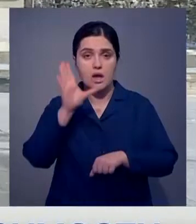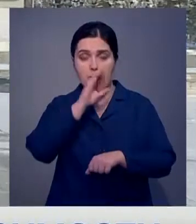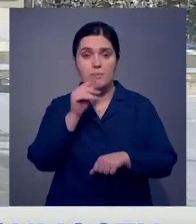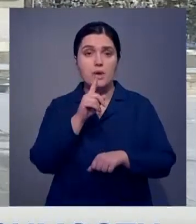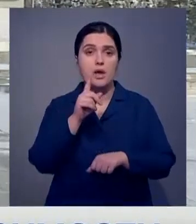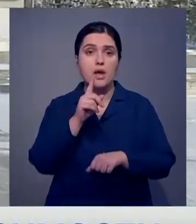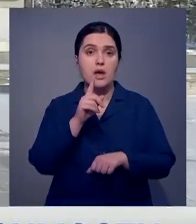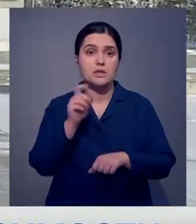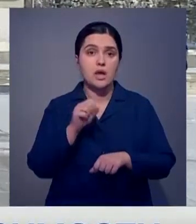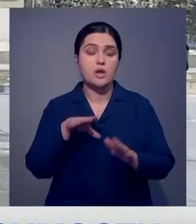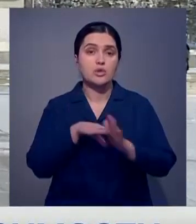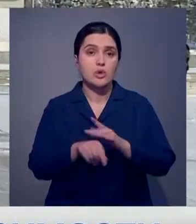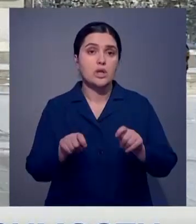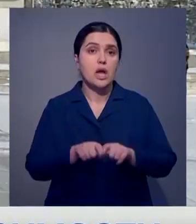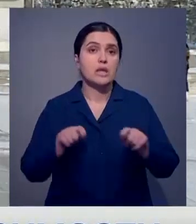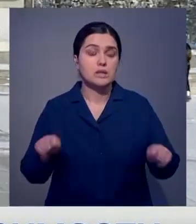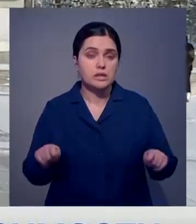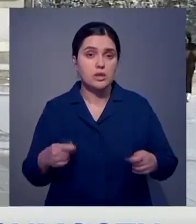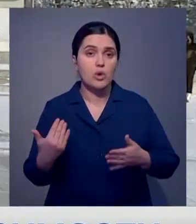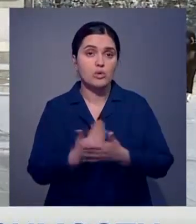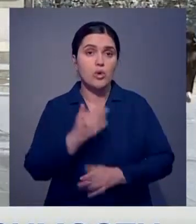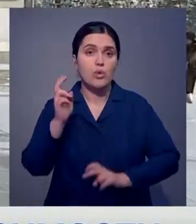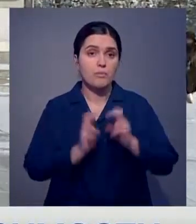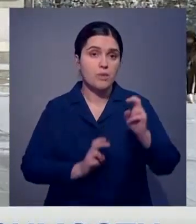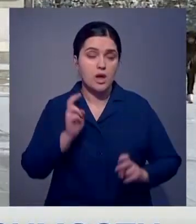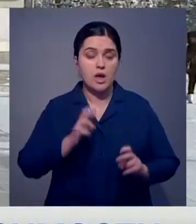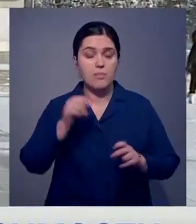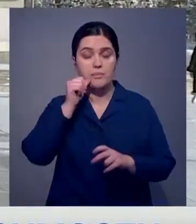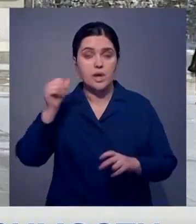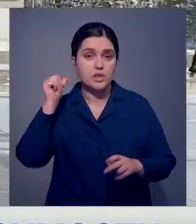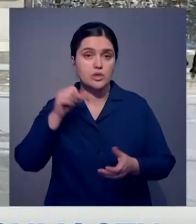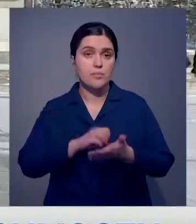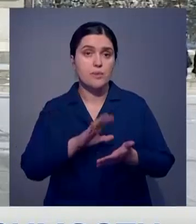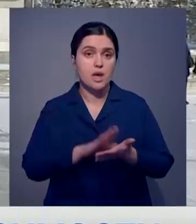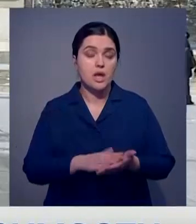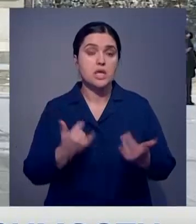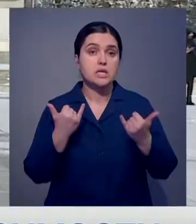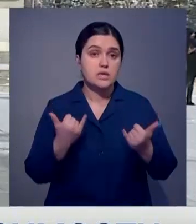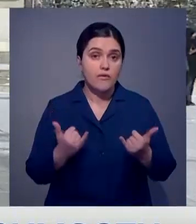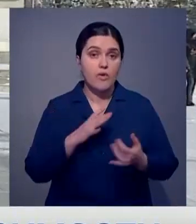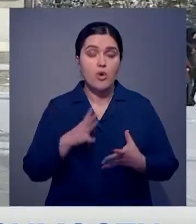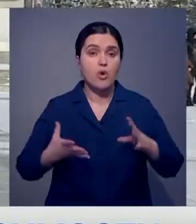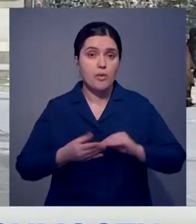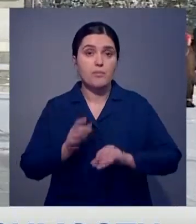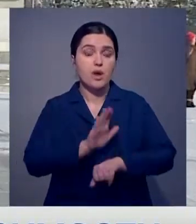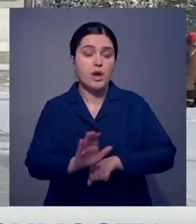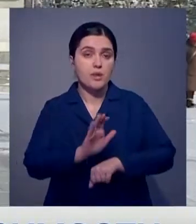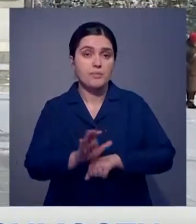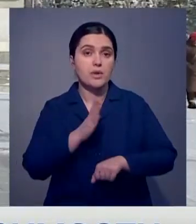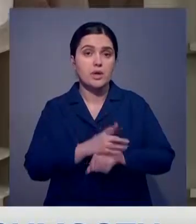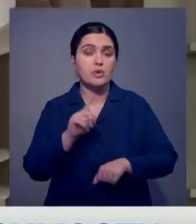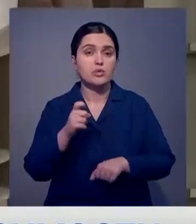счет открытия новых предприятий удалось даже превысить прошлогодние показатели. И на сегодня объем промышленного производства составил